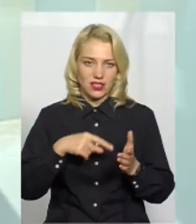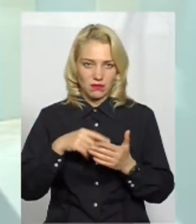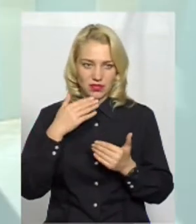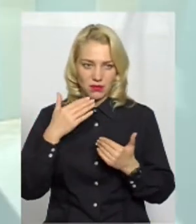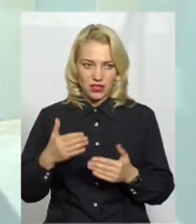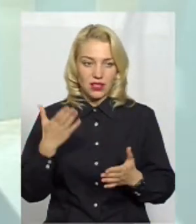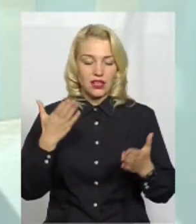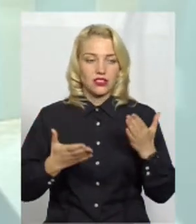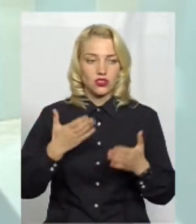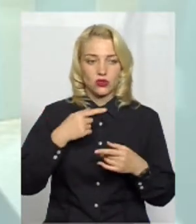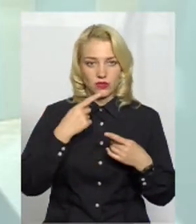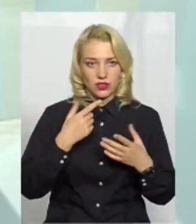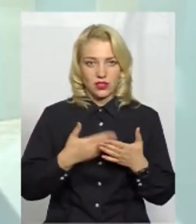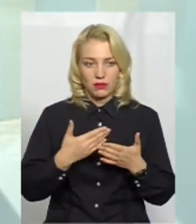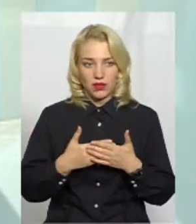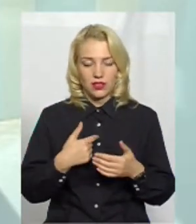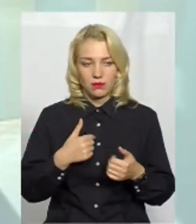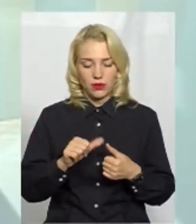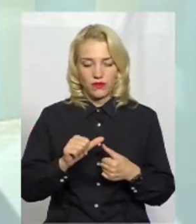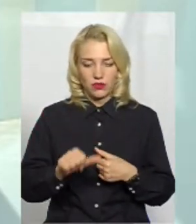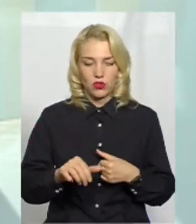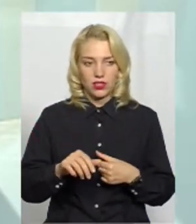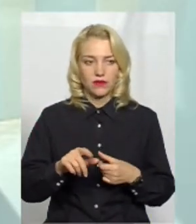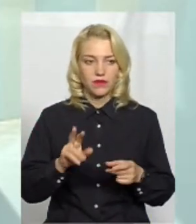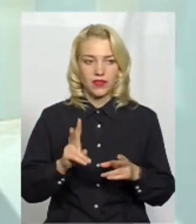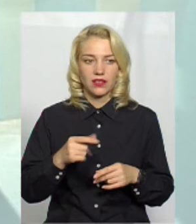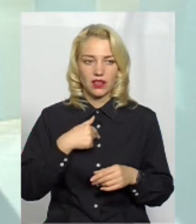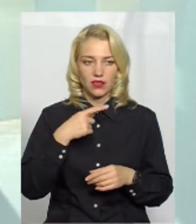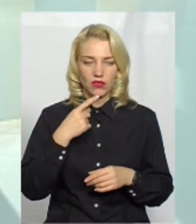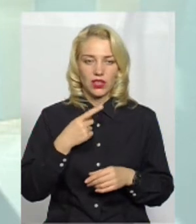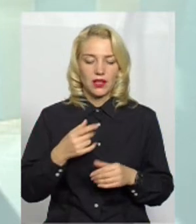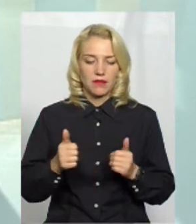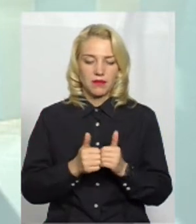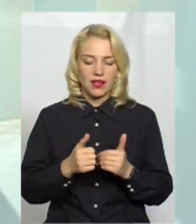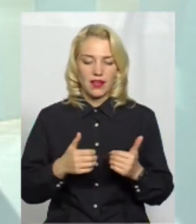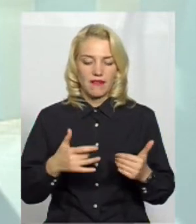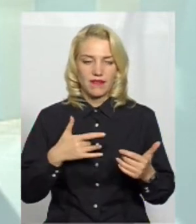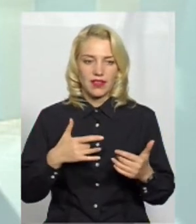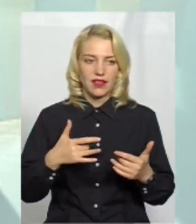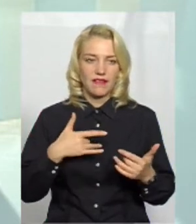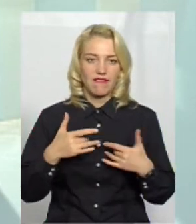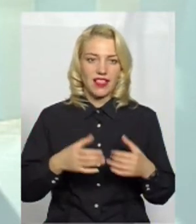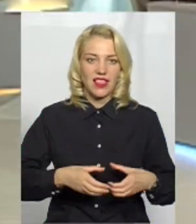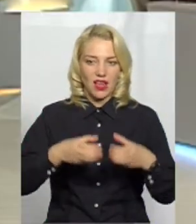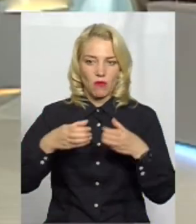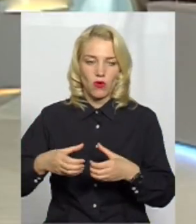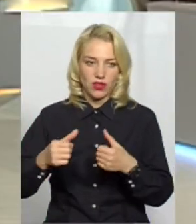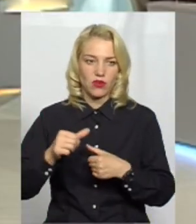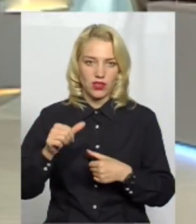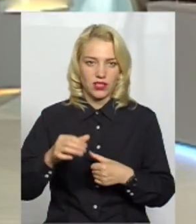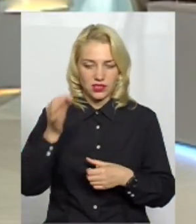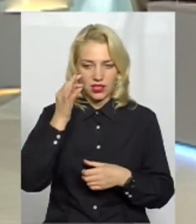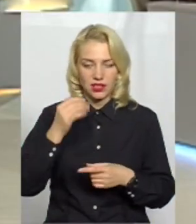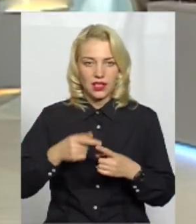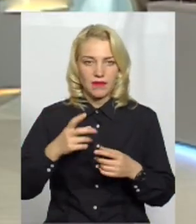брати, ну, наприклад, ми повідводили, так як я сказала, дві біля філармонії, два сквери біля філармонії. Окрім згаданих, маю на увазі,